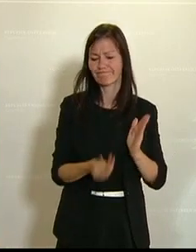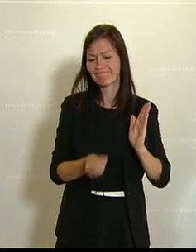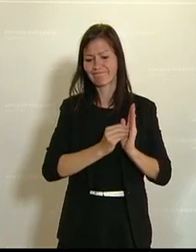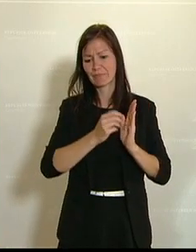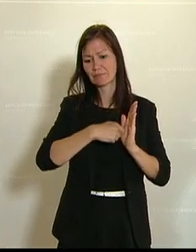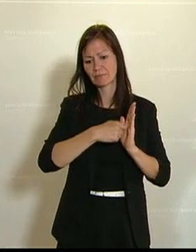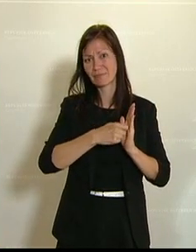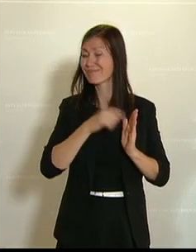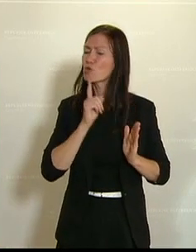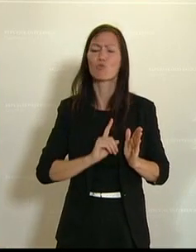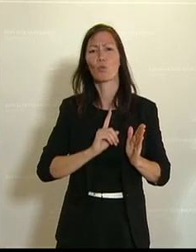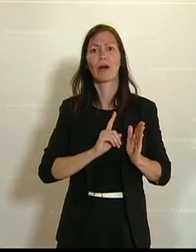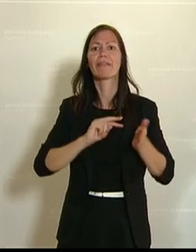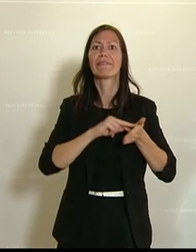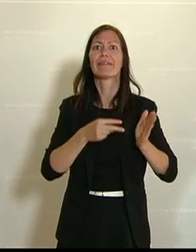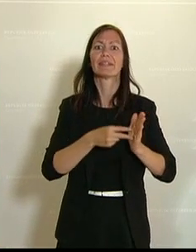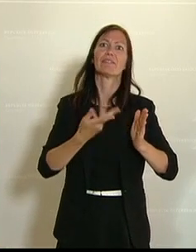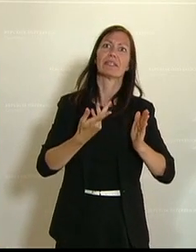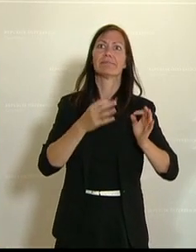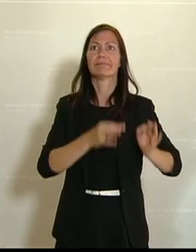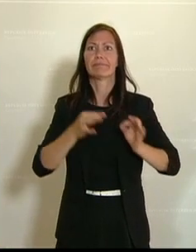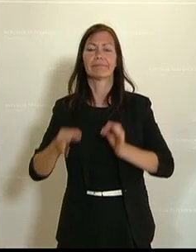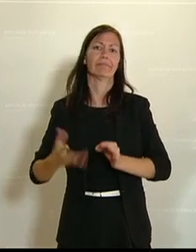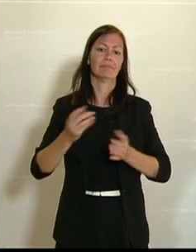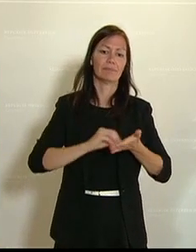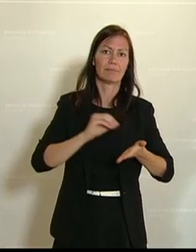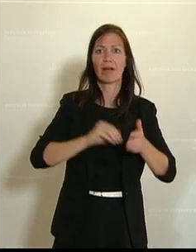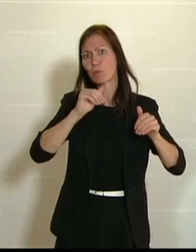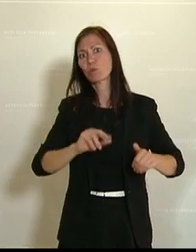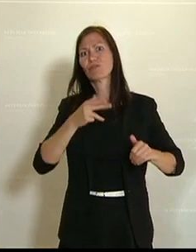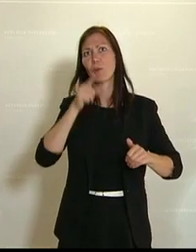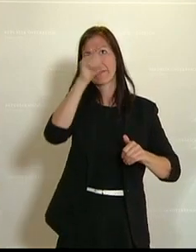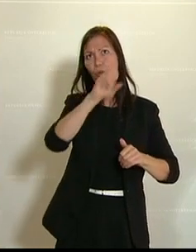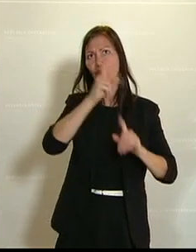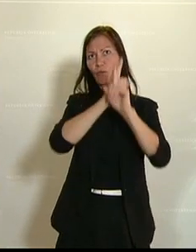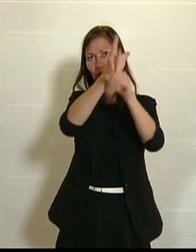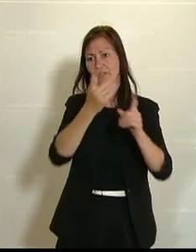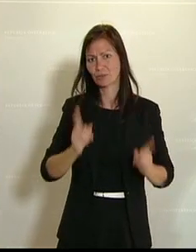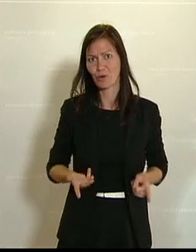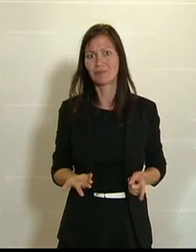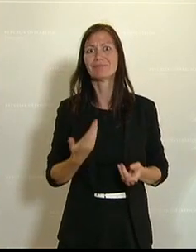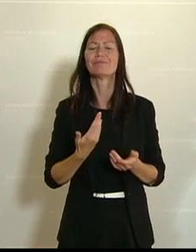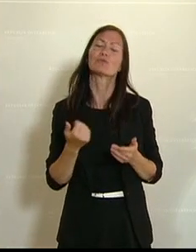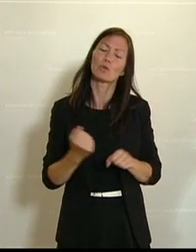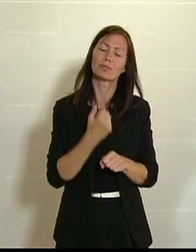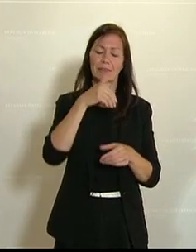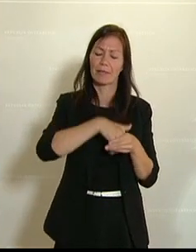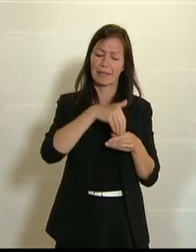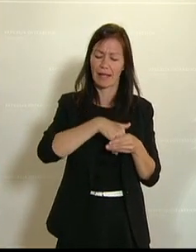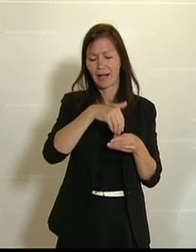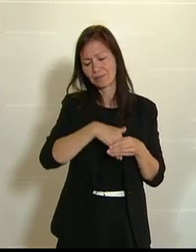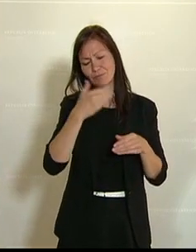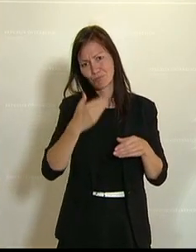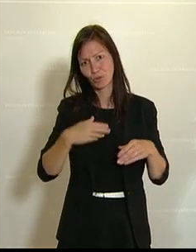rein technischer Natur, dennoch möchte ich auf die Wichtigkeit des Inhaltes eingehen. Meine Damen und Herren,